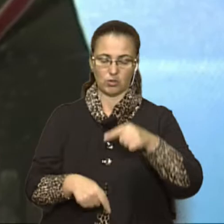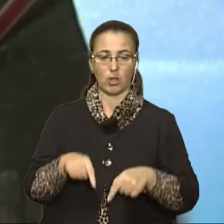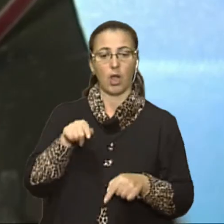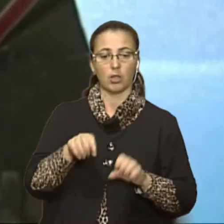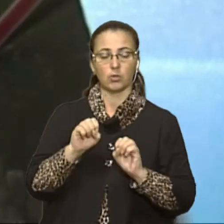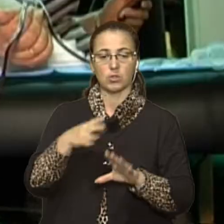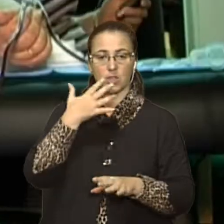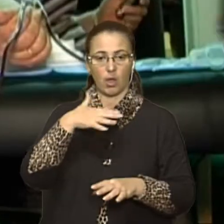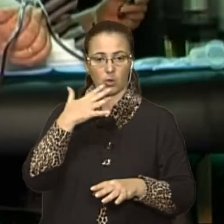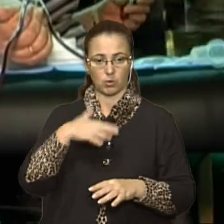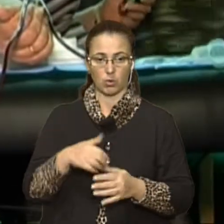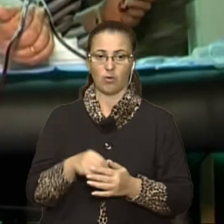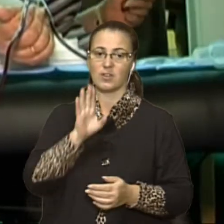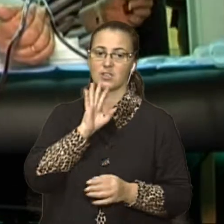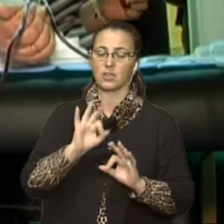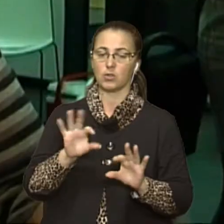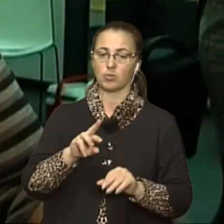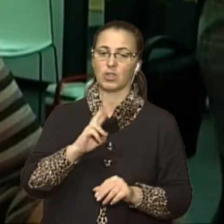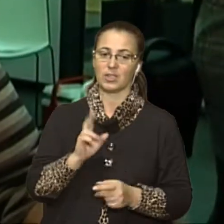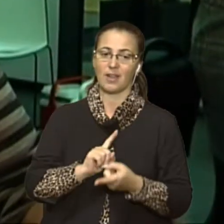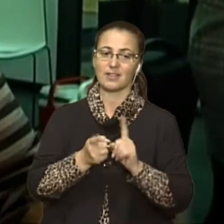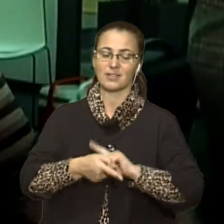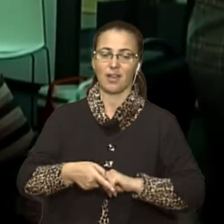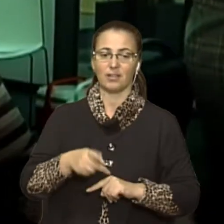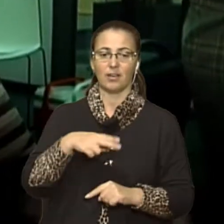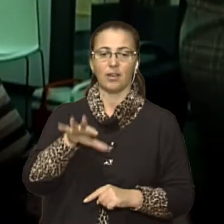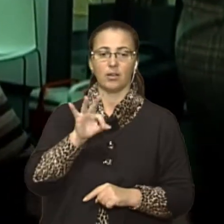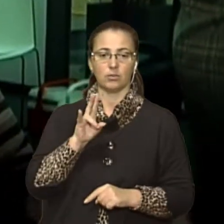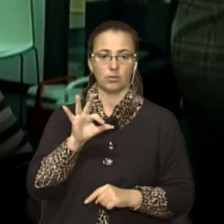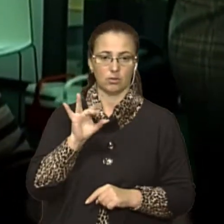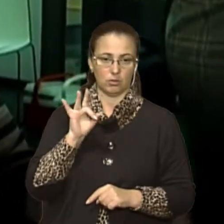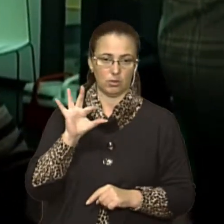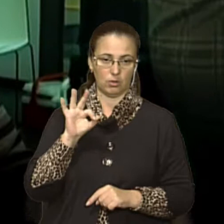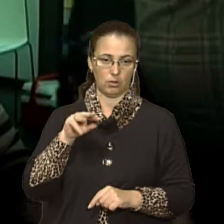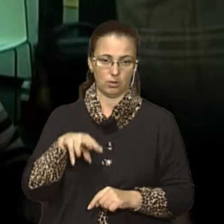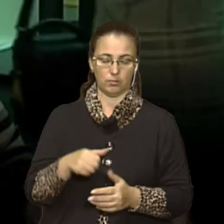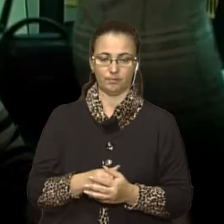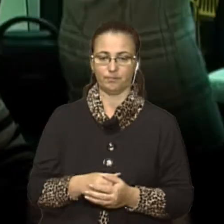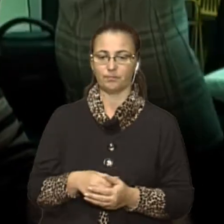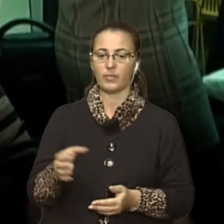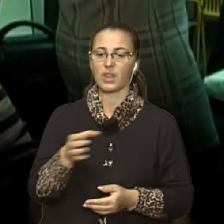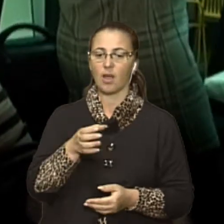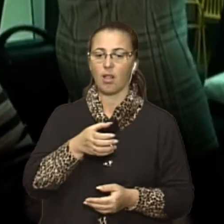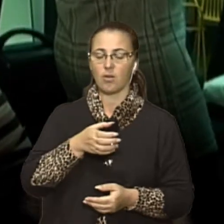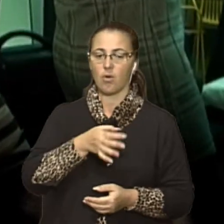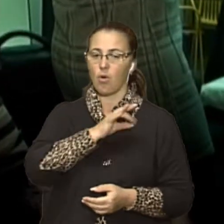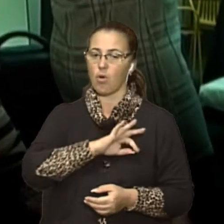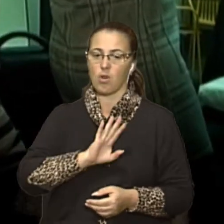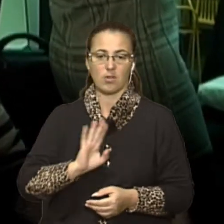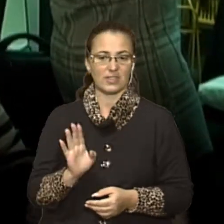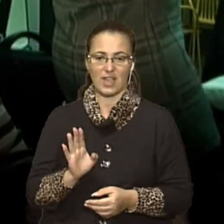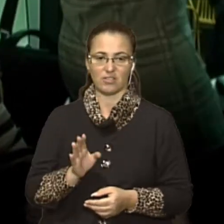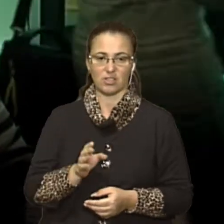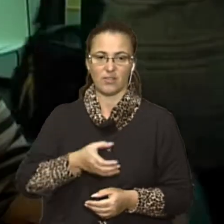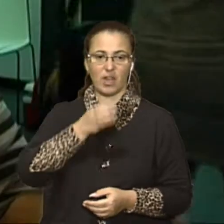донорів Марія Гулько. Розповідає, як стати донором. Алкоголю не вживати, то є основне,